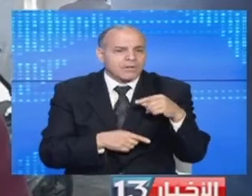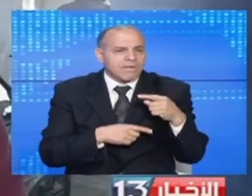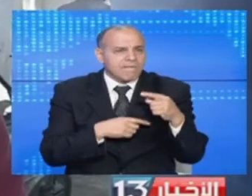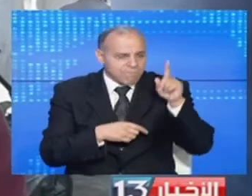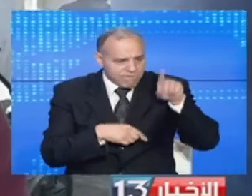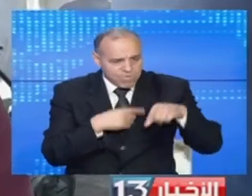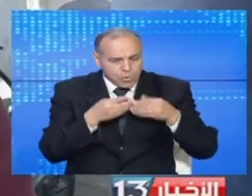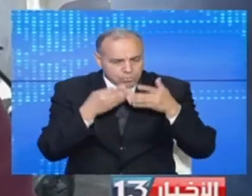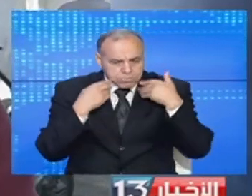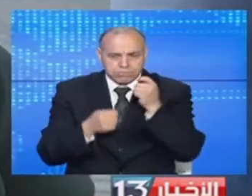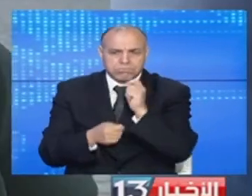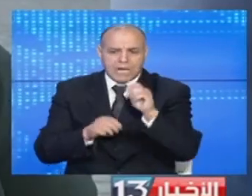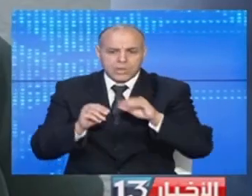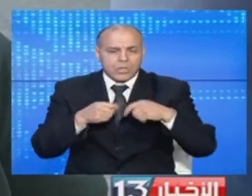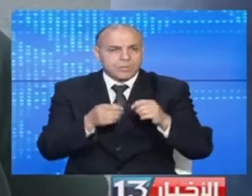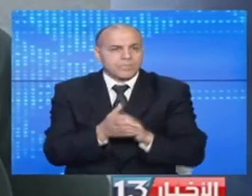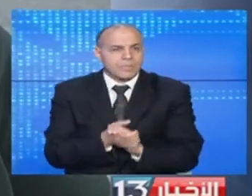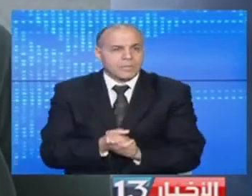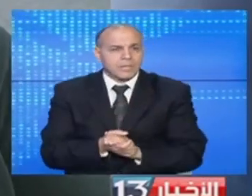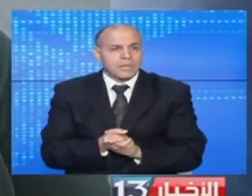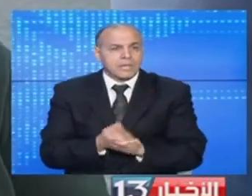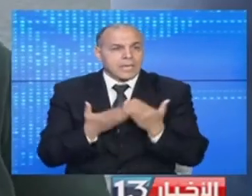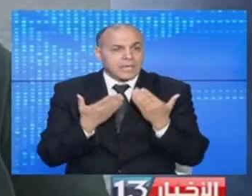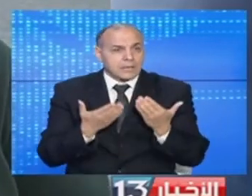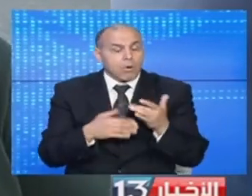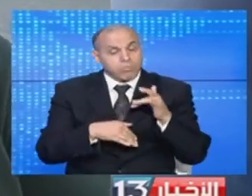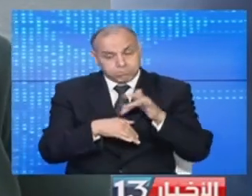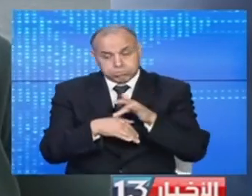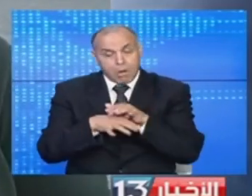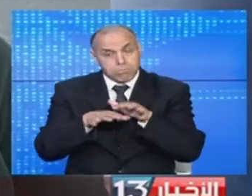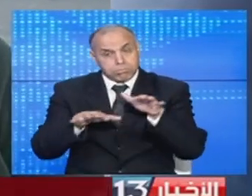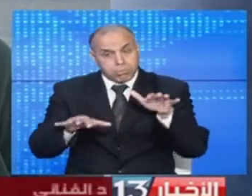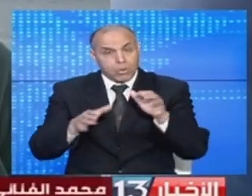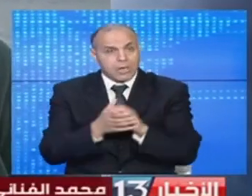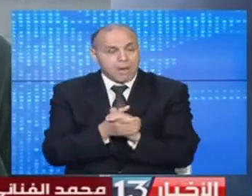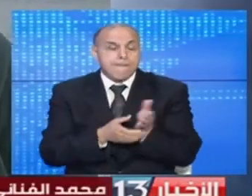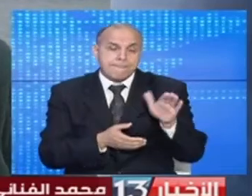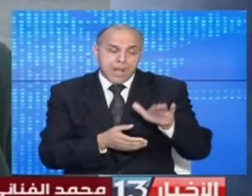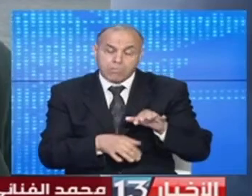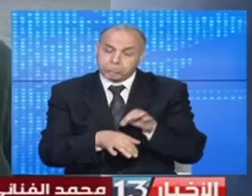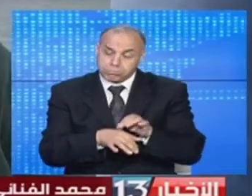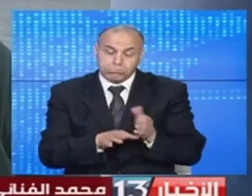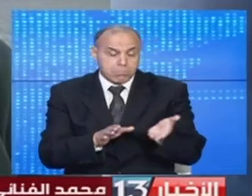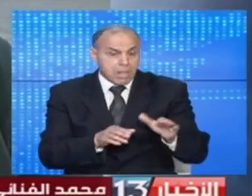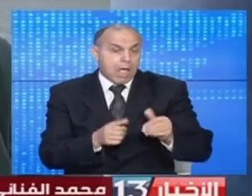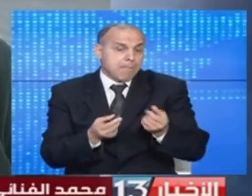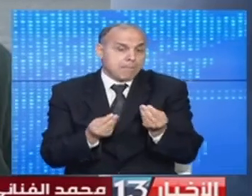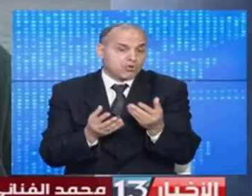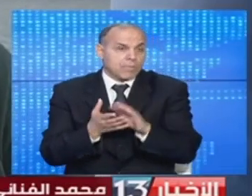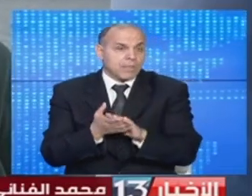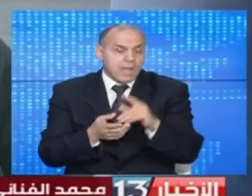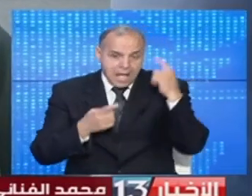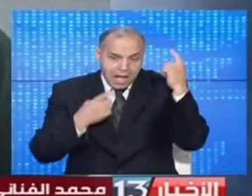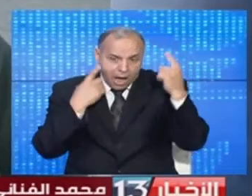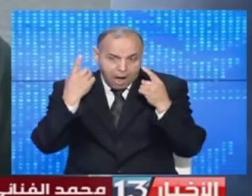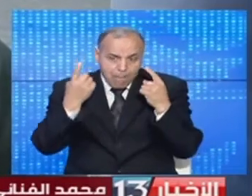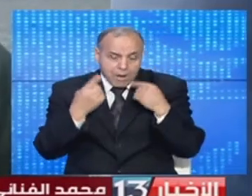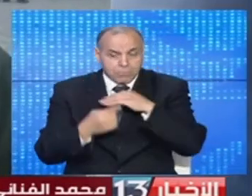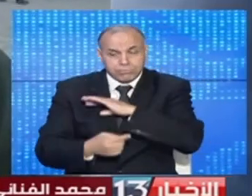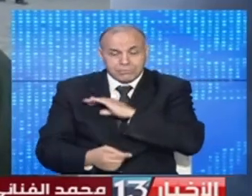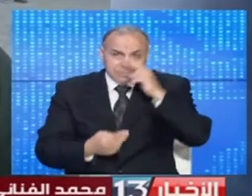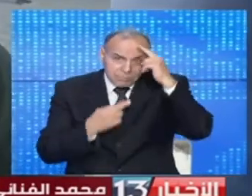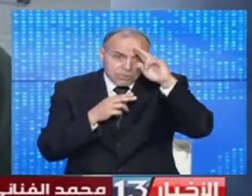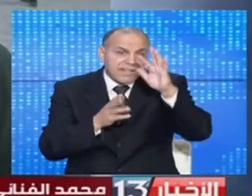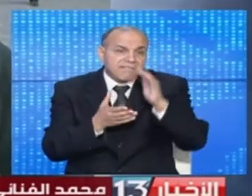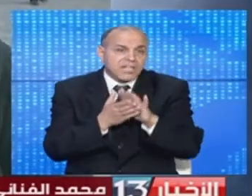كل يوم يتوزعوا في الأسواق الحالات العدوى كثرت وعدد المفايات كيف كبر دونك دينا خموا في طريقة استشرافية